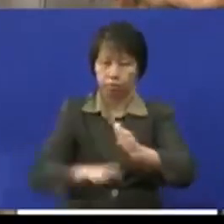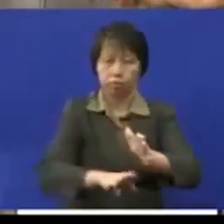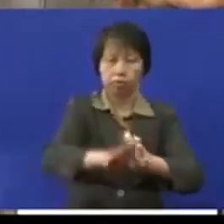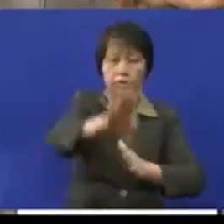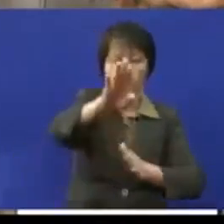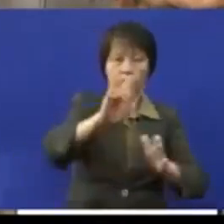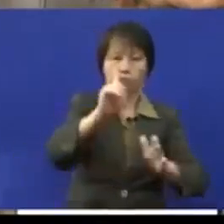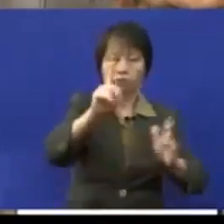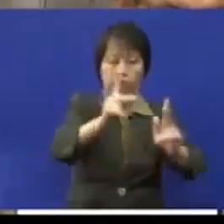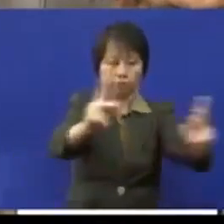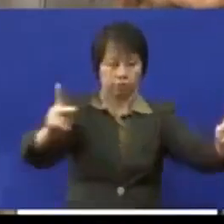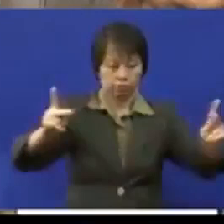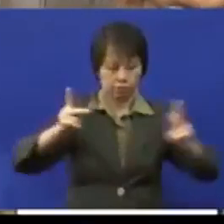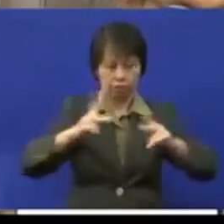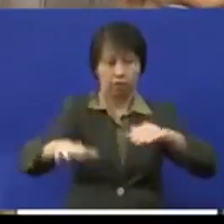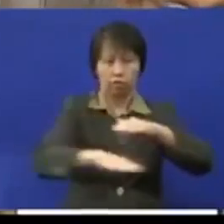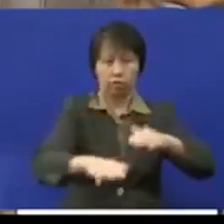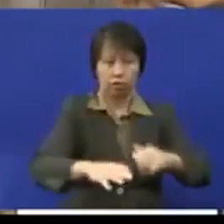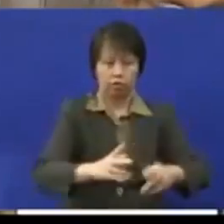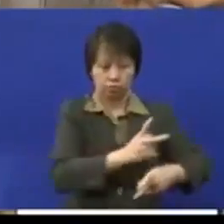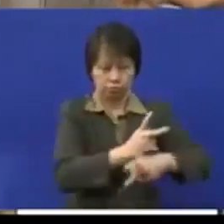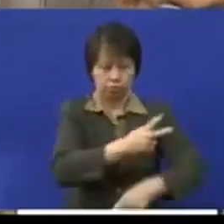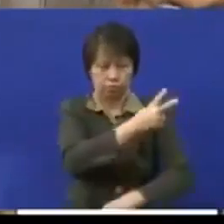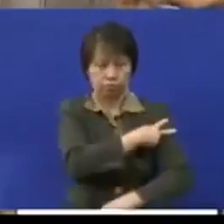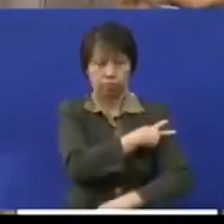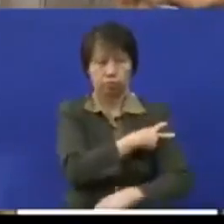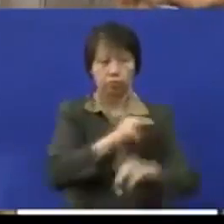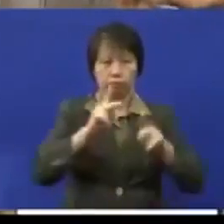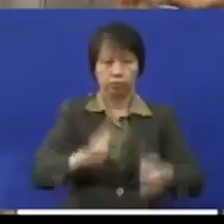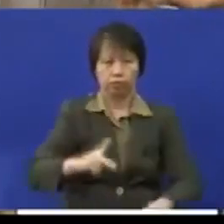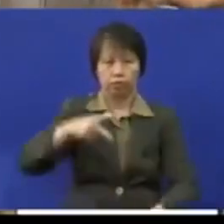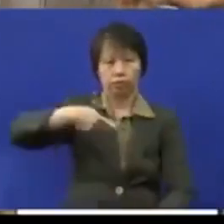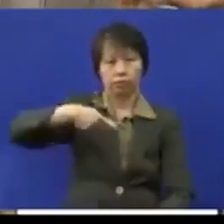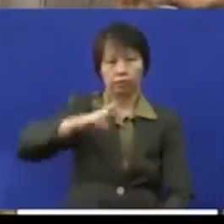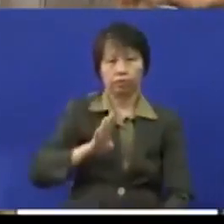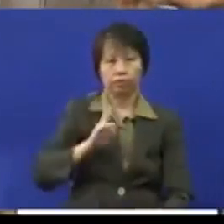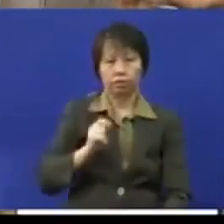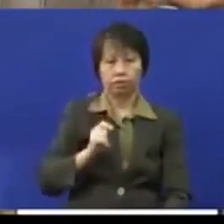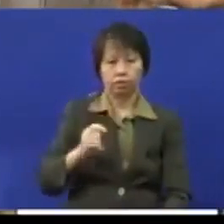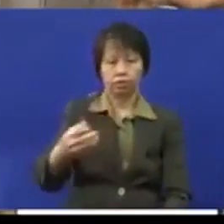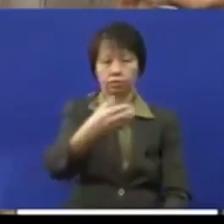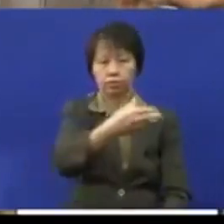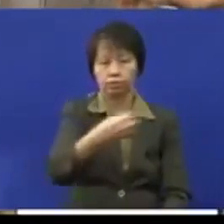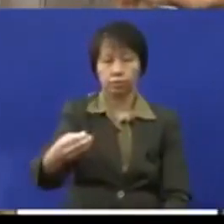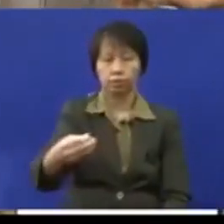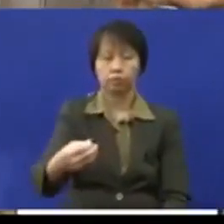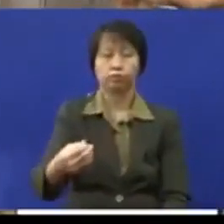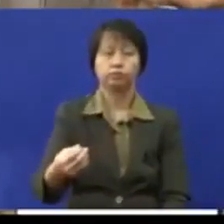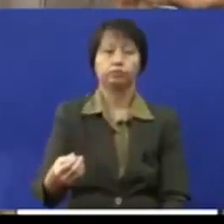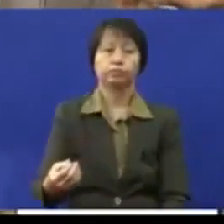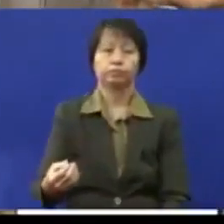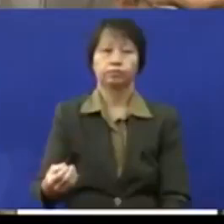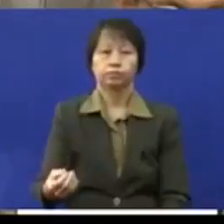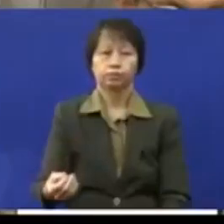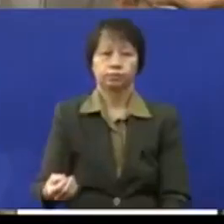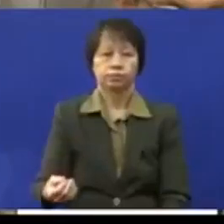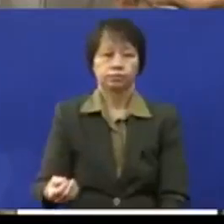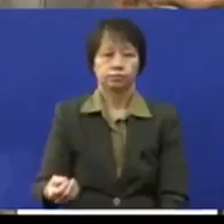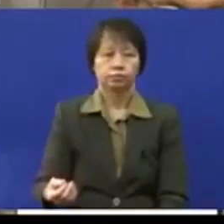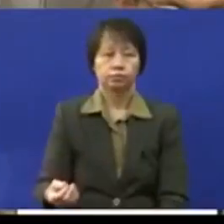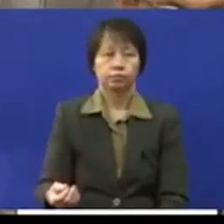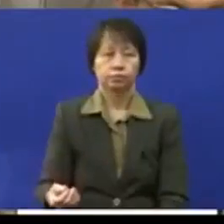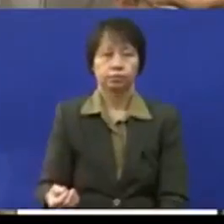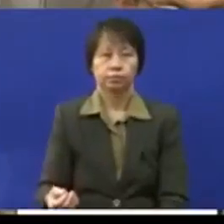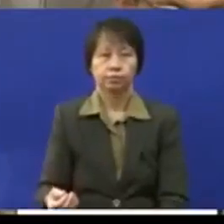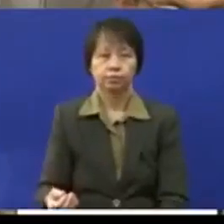sesuatu kawasan di bawah seliaan pihak berkuasa tempatan selain daripada itu pada